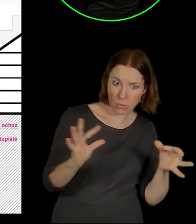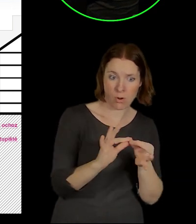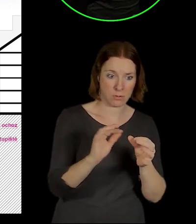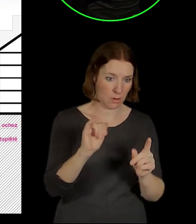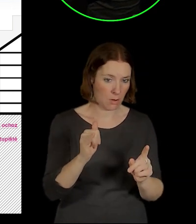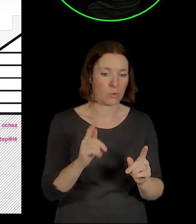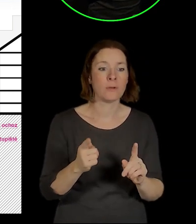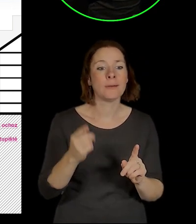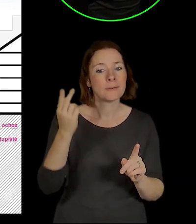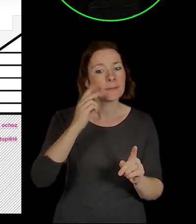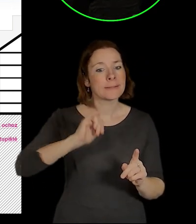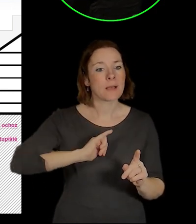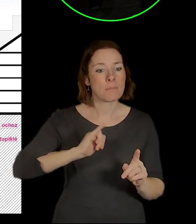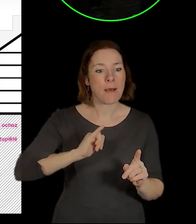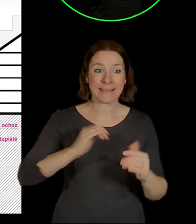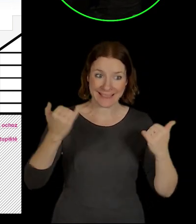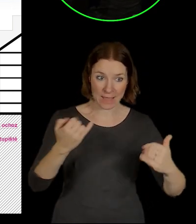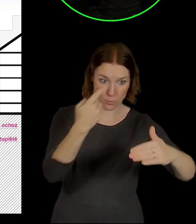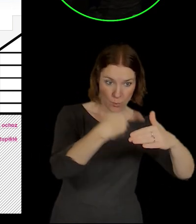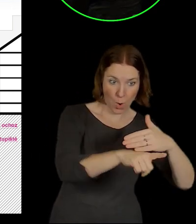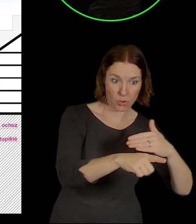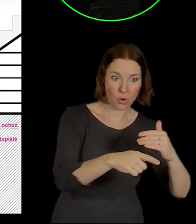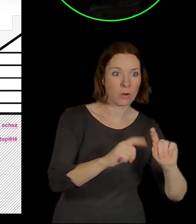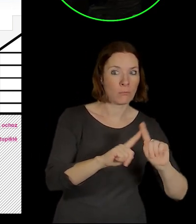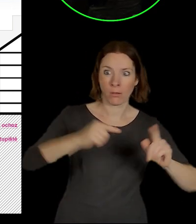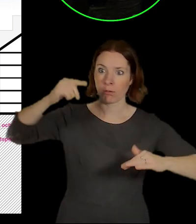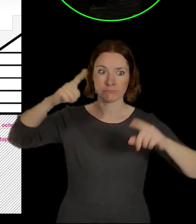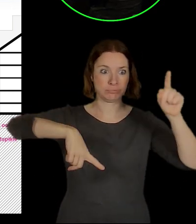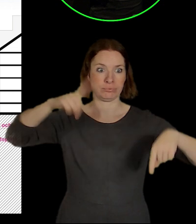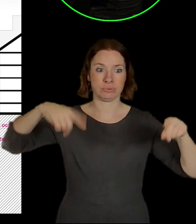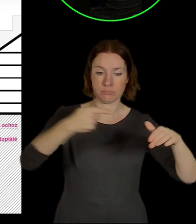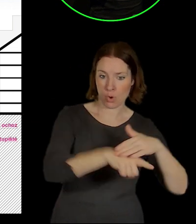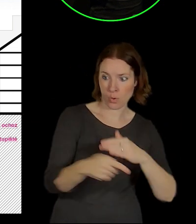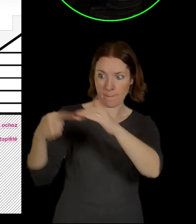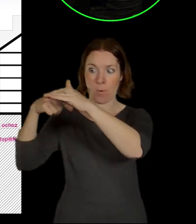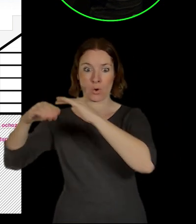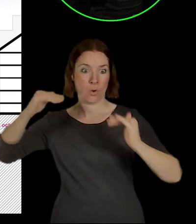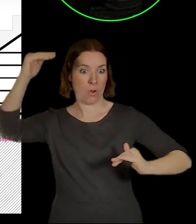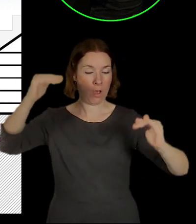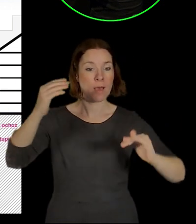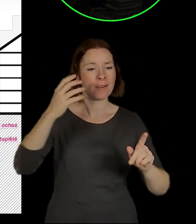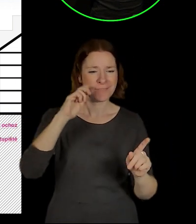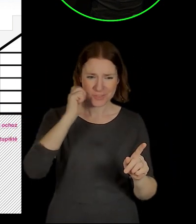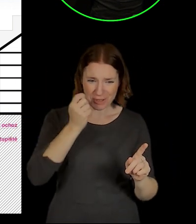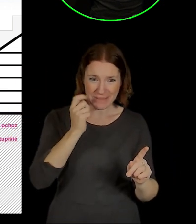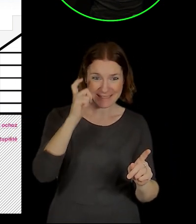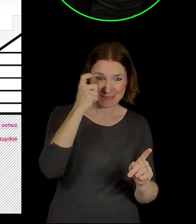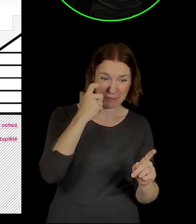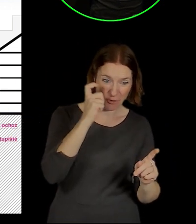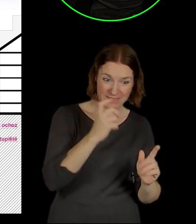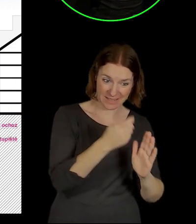stávající podchody nejsou v jedný úrovni. Asi jste si všimli, že podchody vůbec na Smíchovském nádraží nejsou propojení, že když